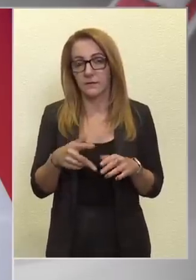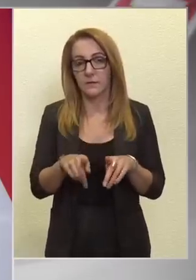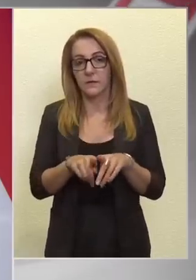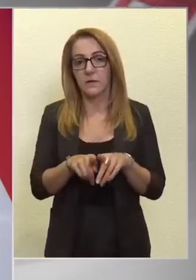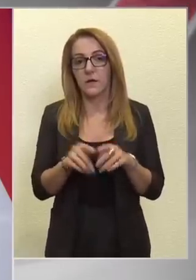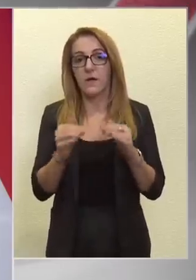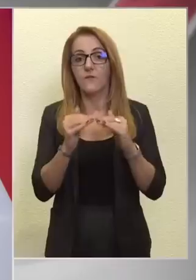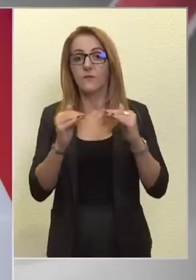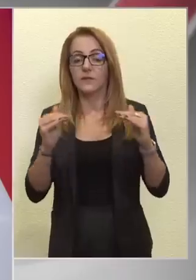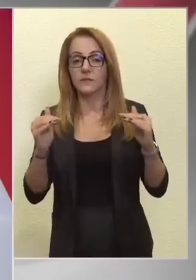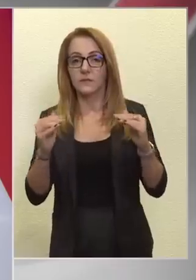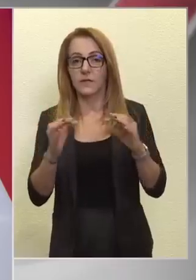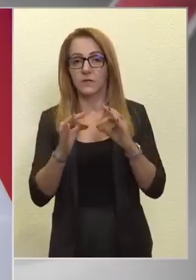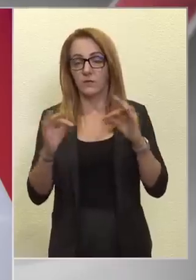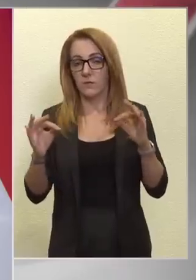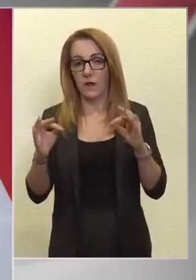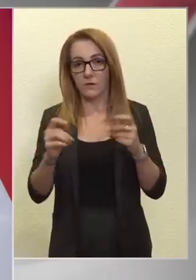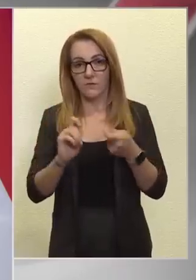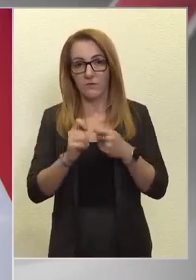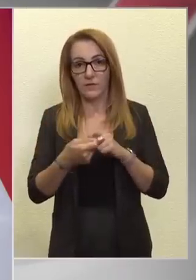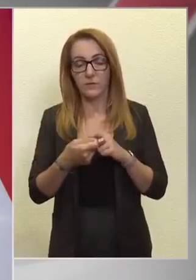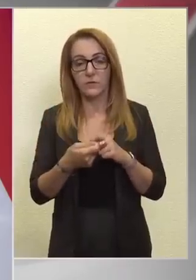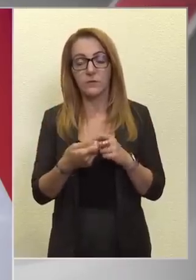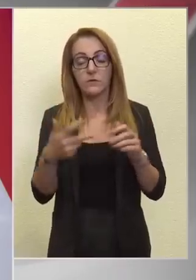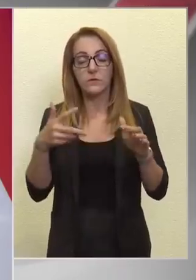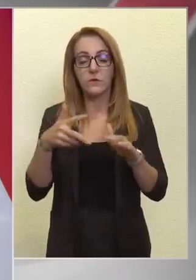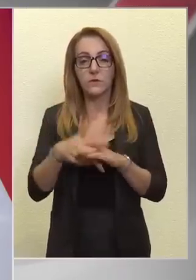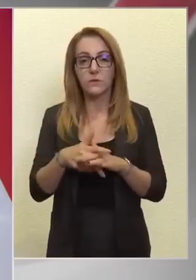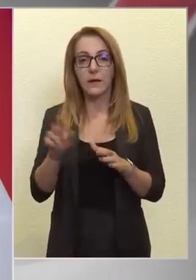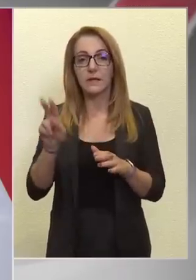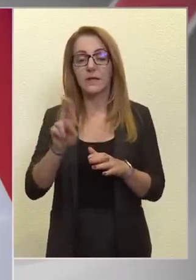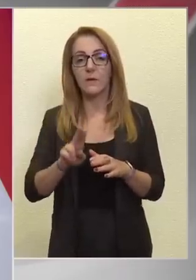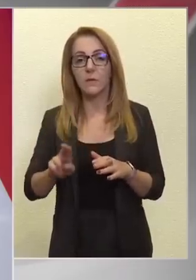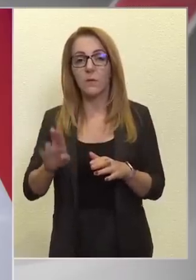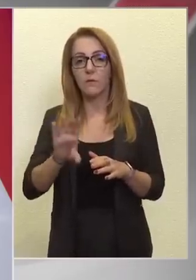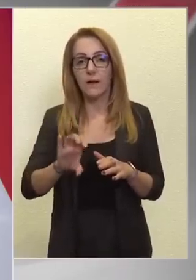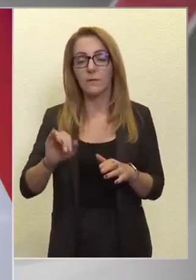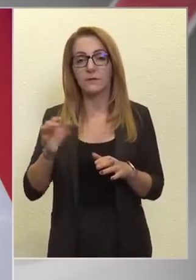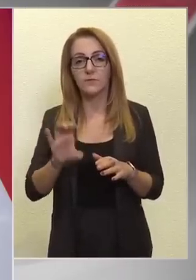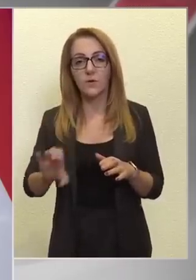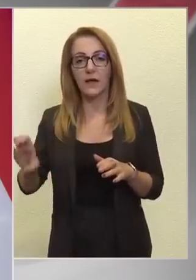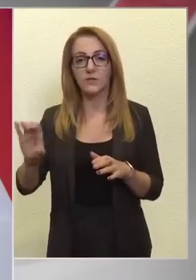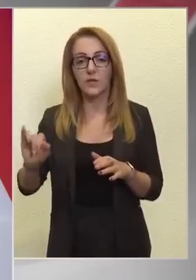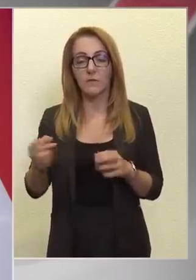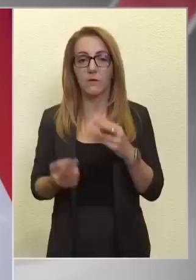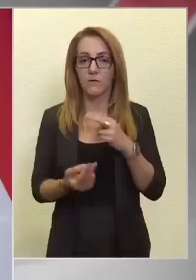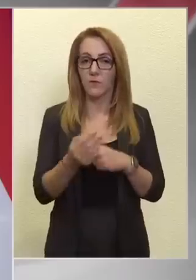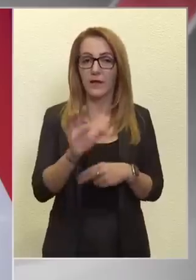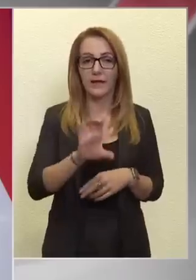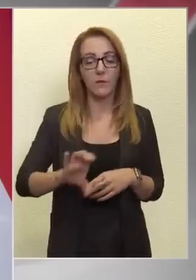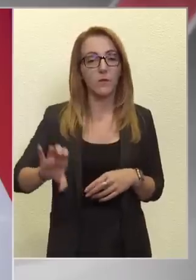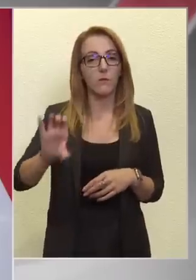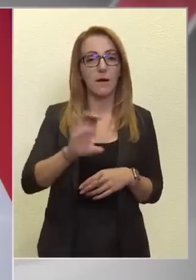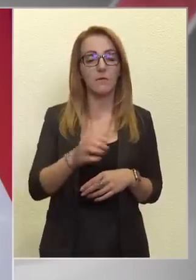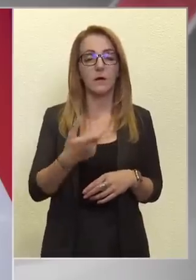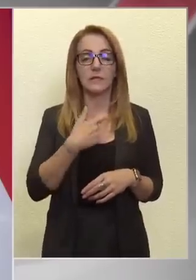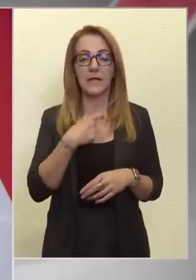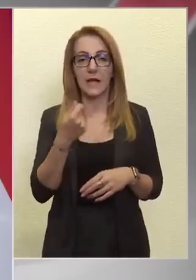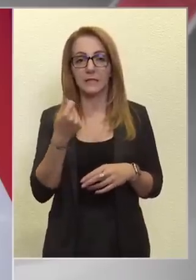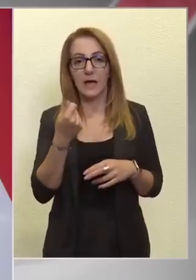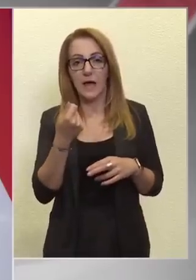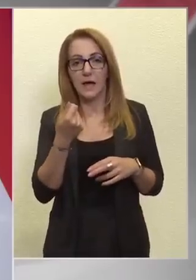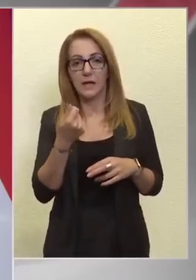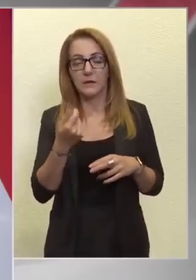egy vízszintes vonal nem változott. Miközben Európában és Ázsiában, és főként Európában a gázárak